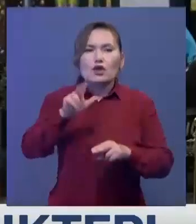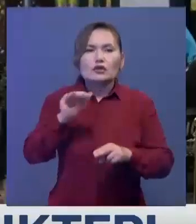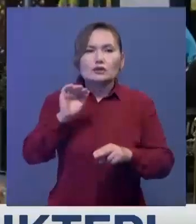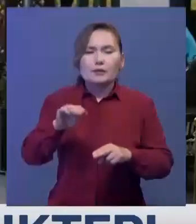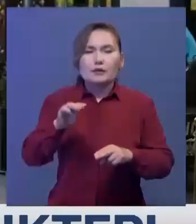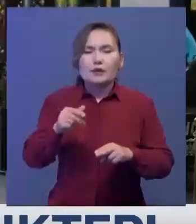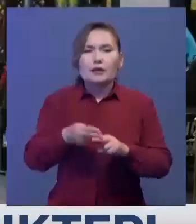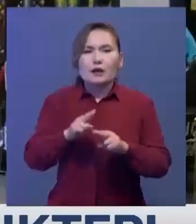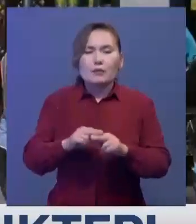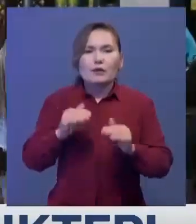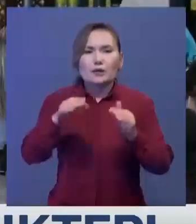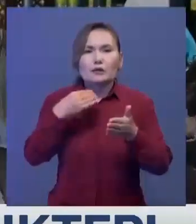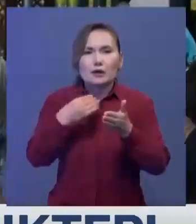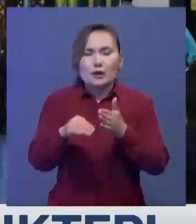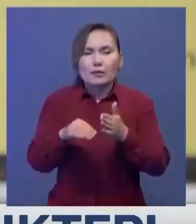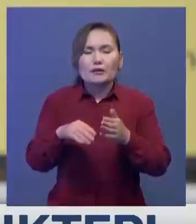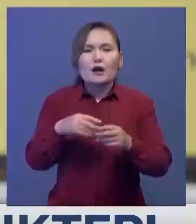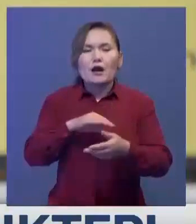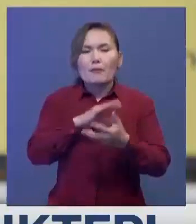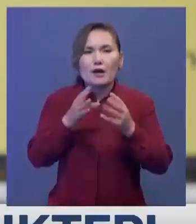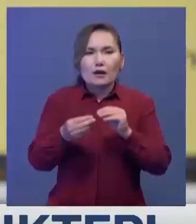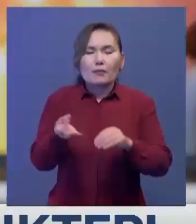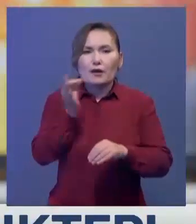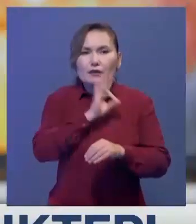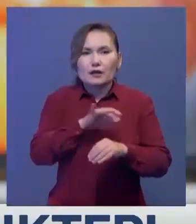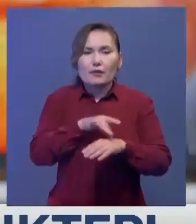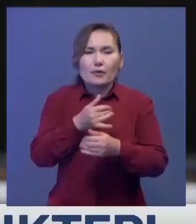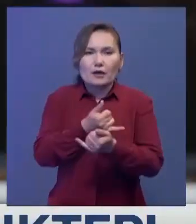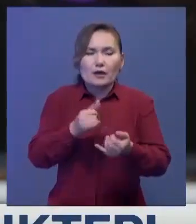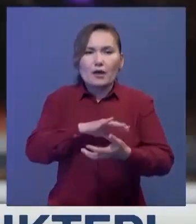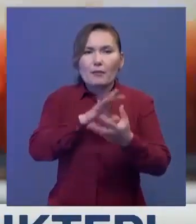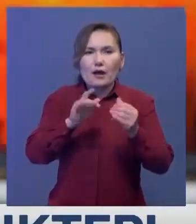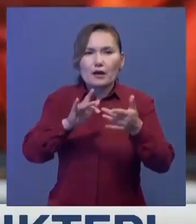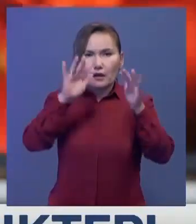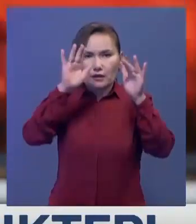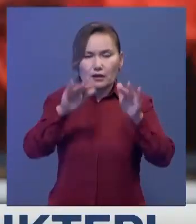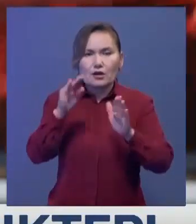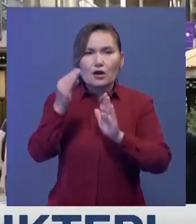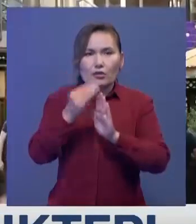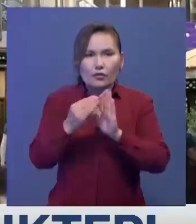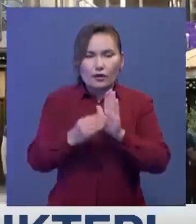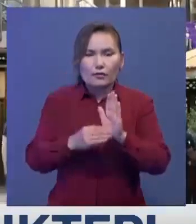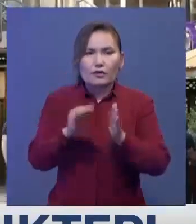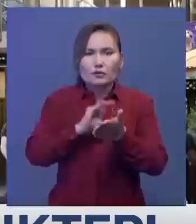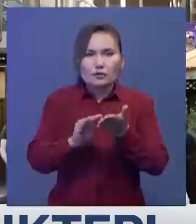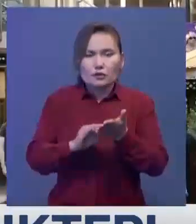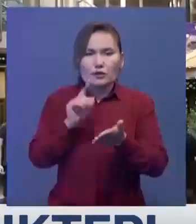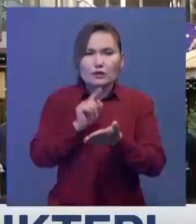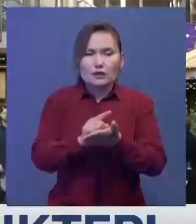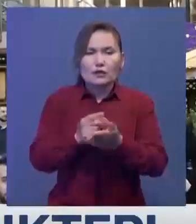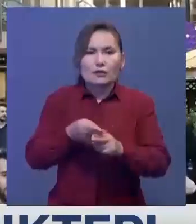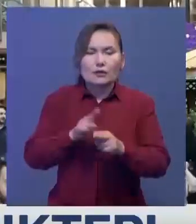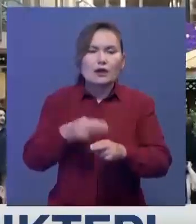тенгеден жоғары сомаға сатып алынған таварлары, және пайдыланған қызметтері туралы мәліметтер міндетті түрде осында жәрелану өтеес.